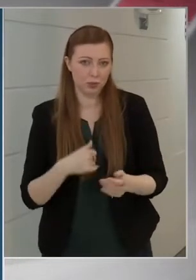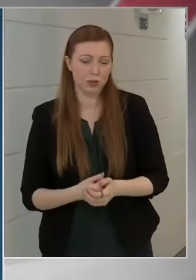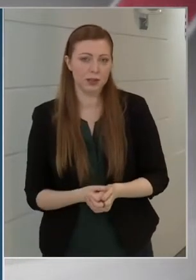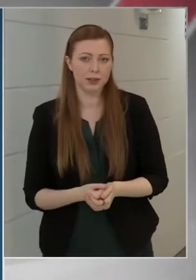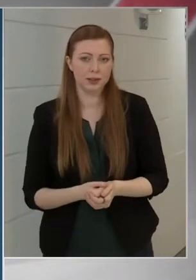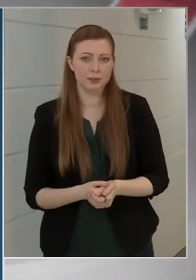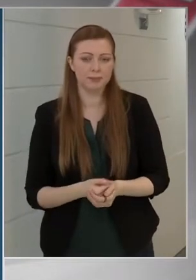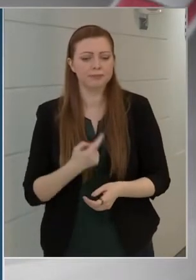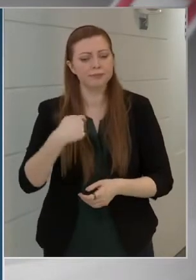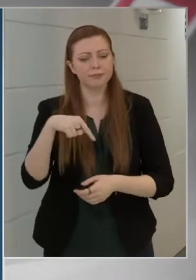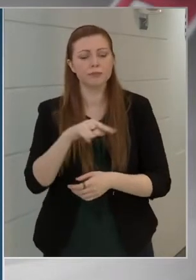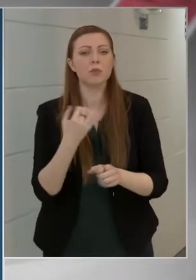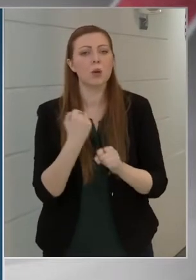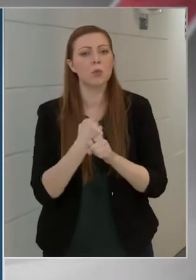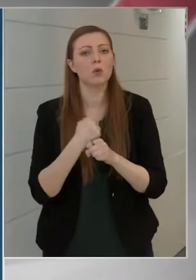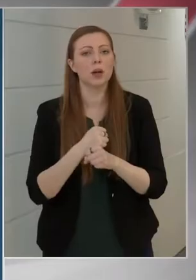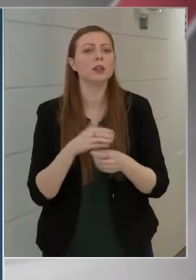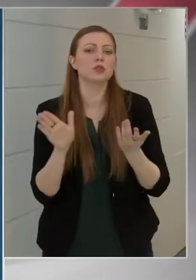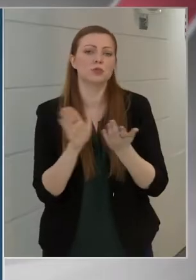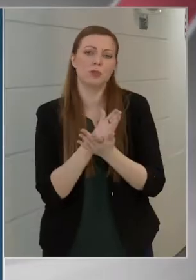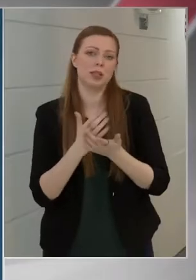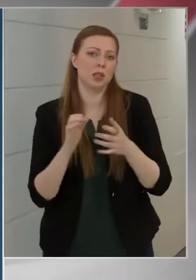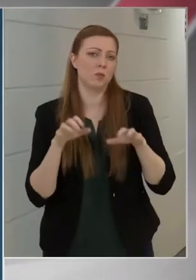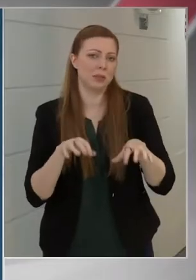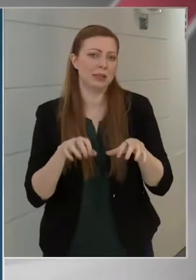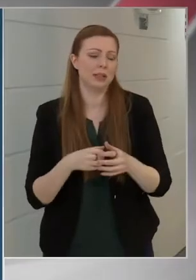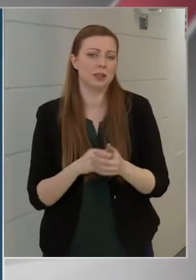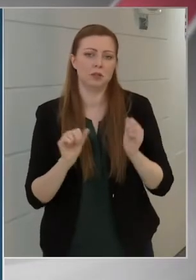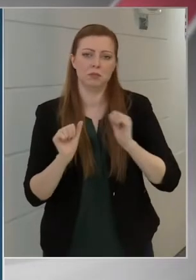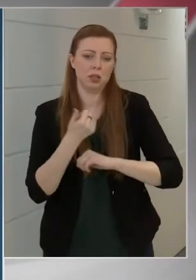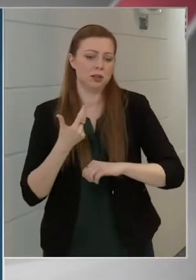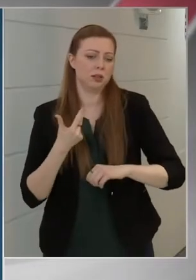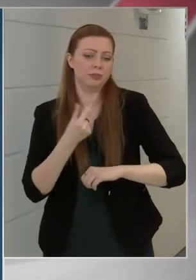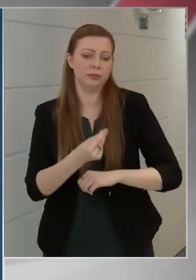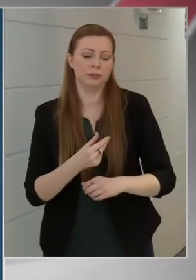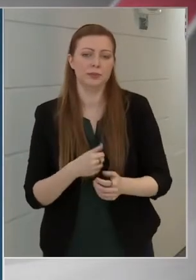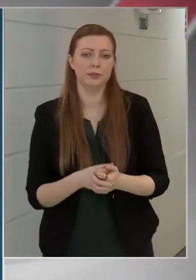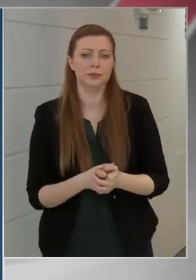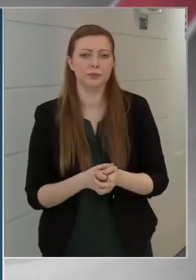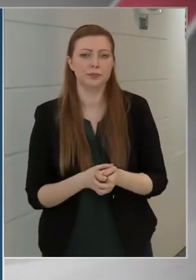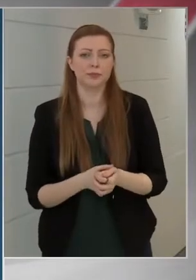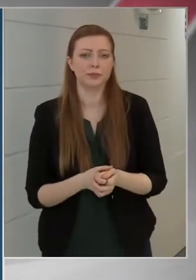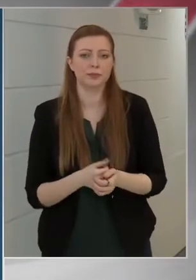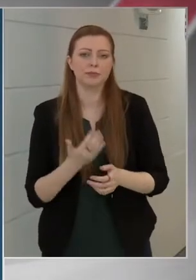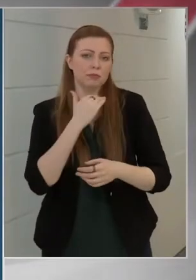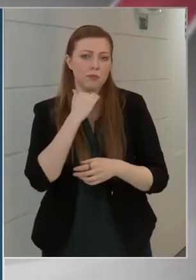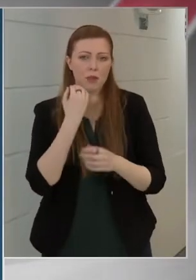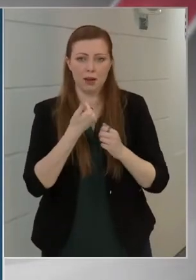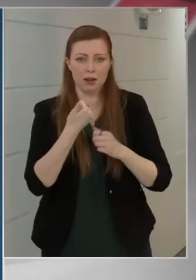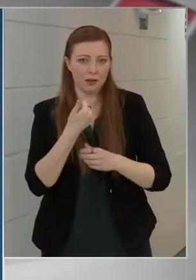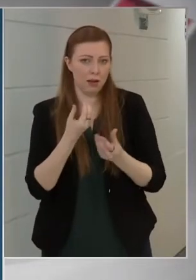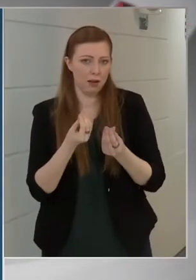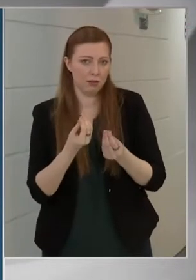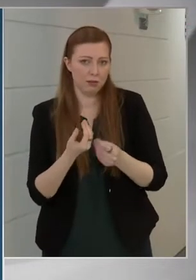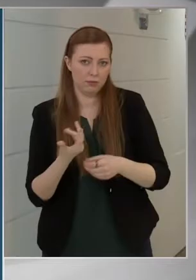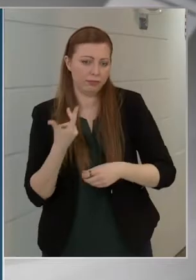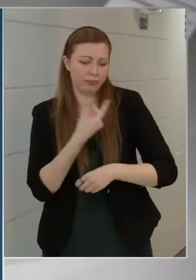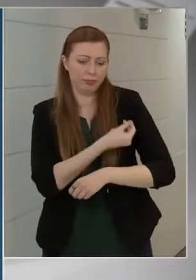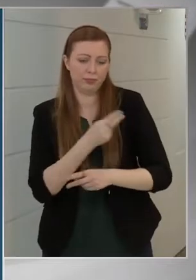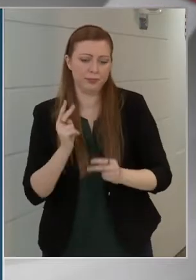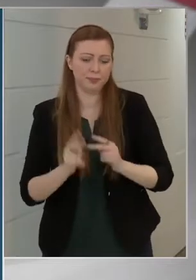Az ő munkájukat is jelentősen egyszerűbbé teszi, hogy ebből az oltóanyagból elegendő egy oltás.